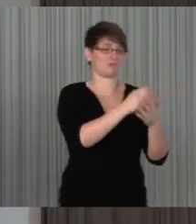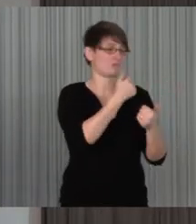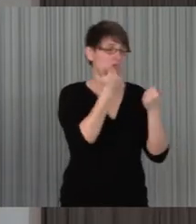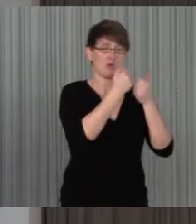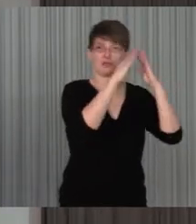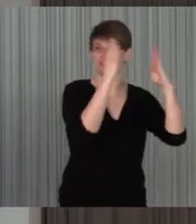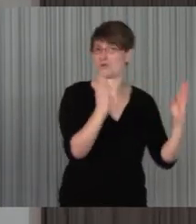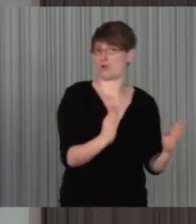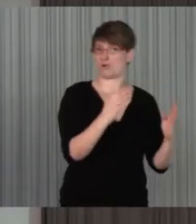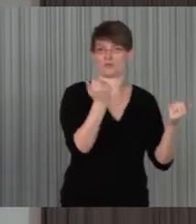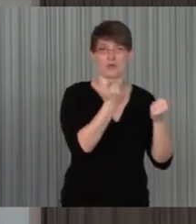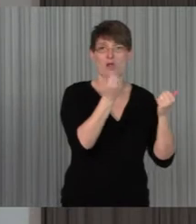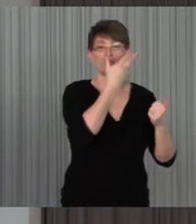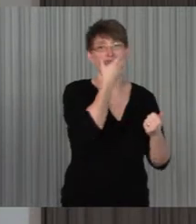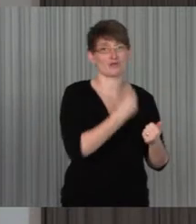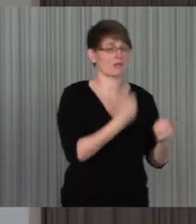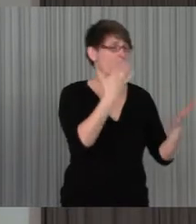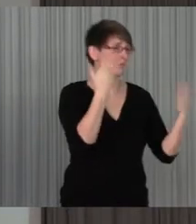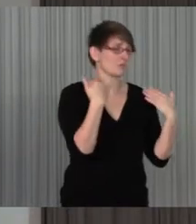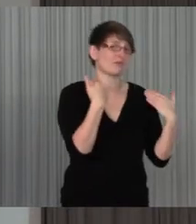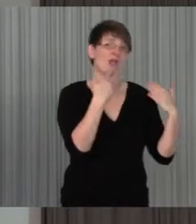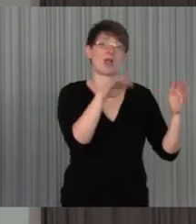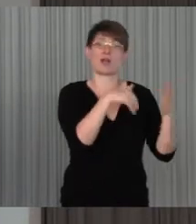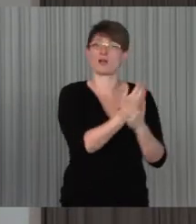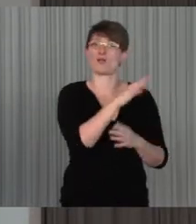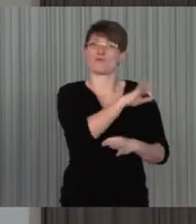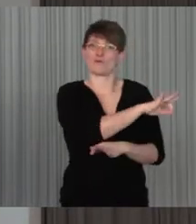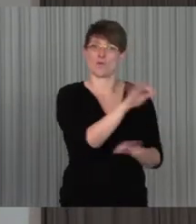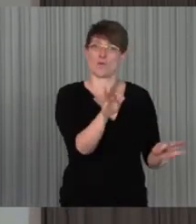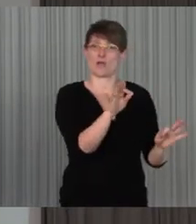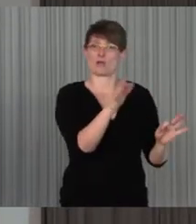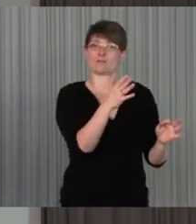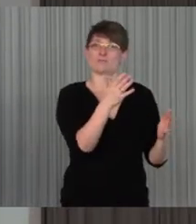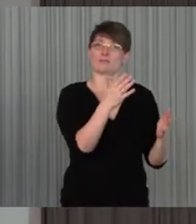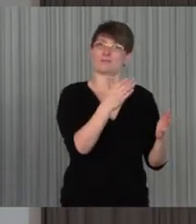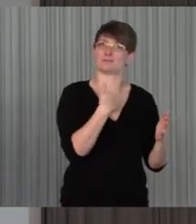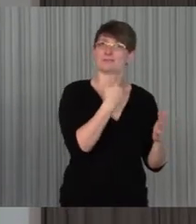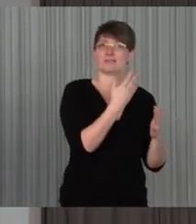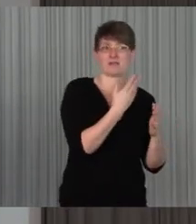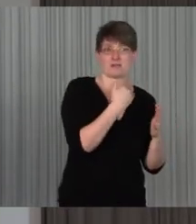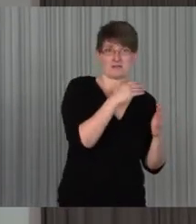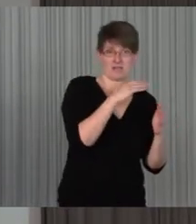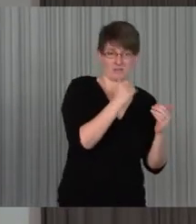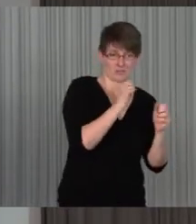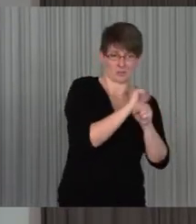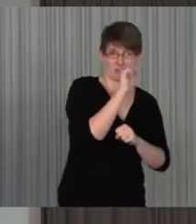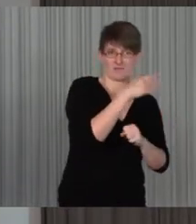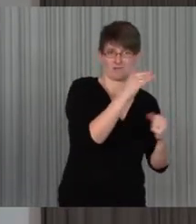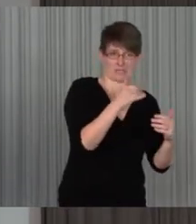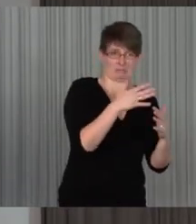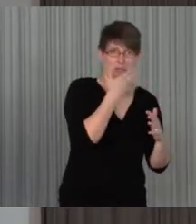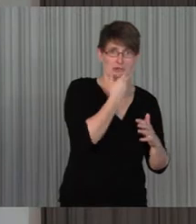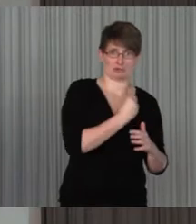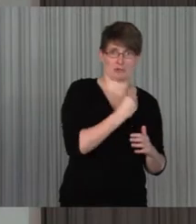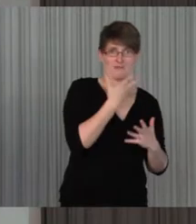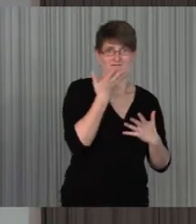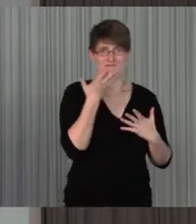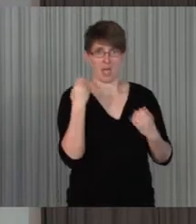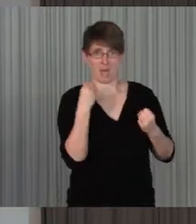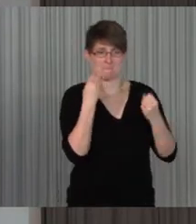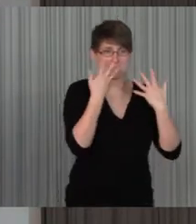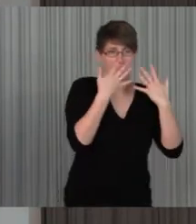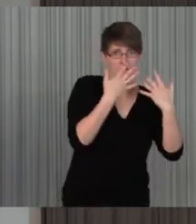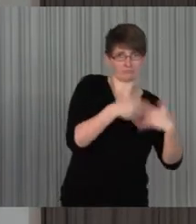Einrichtungen, sagen, es ist natürlich auch eine sehr schöne Atmosphäre, da kann es natürlich auch für die eine Würde sein, traue ich mich jetzt eben aus dieser schönen, blüteten